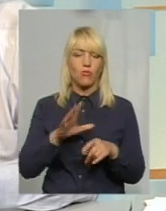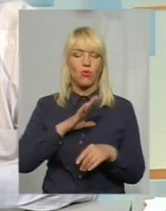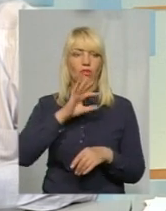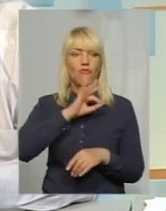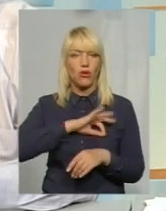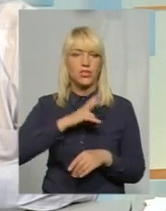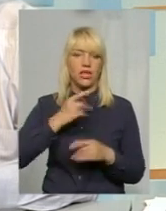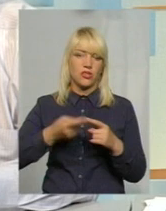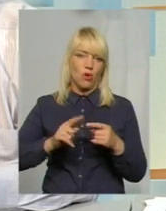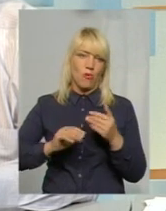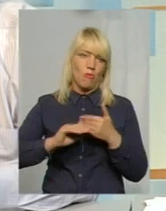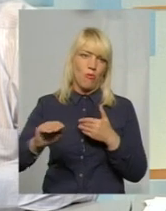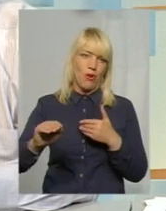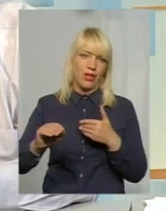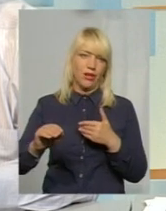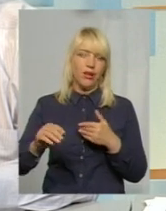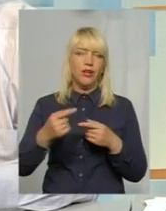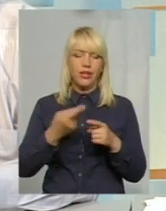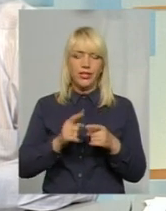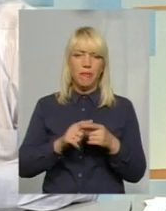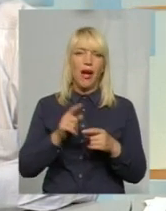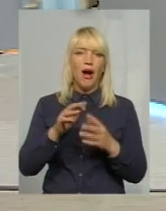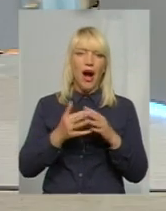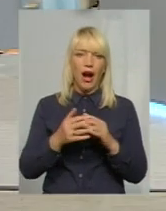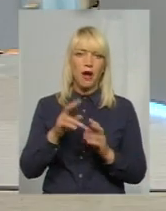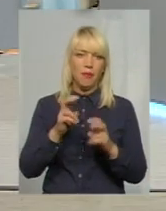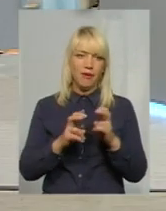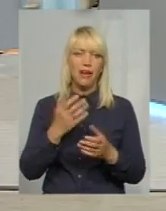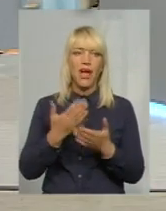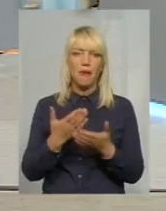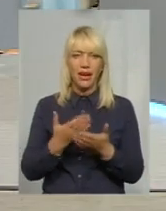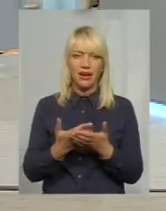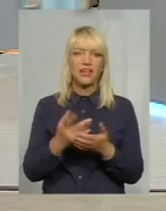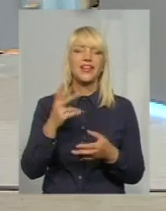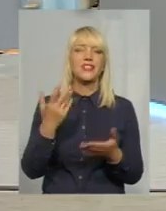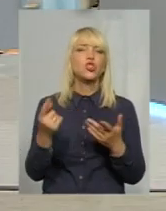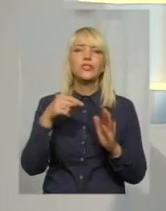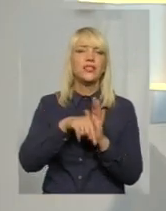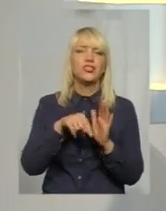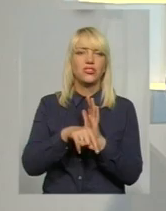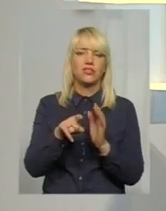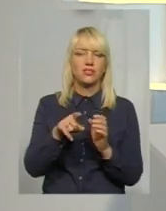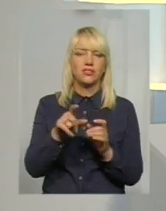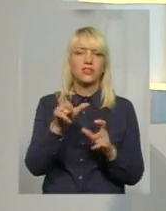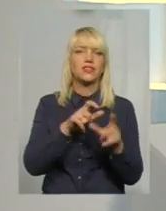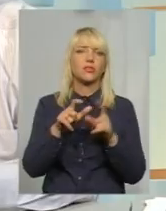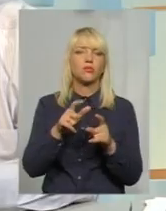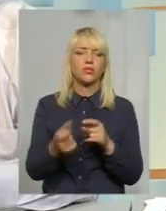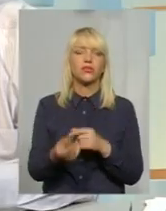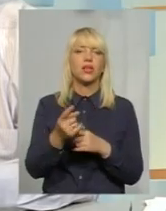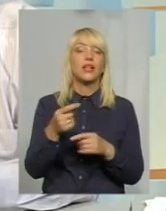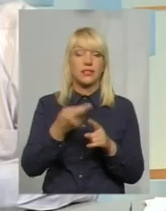полі цим агропідприємством. А що це означає, якщо виявили діючу речовину? Це є